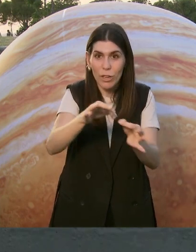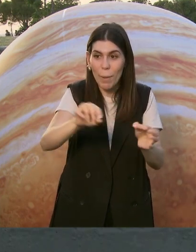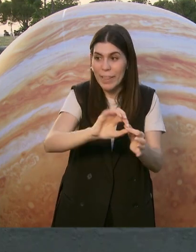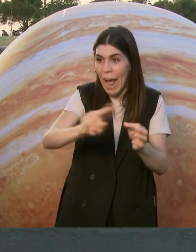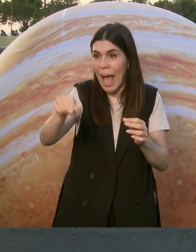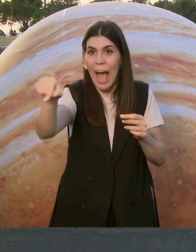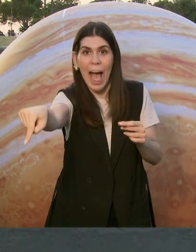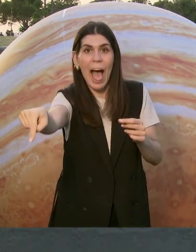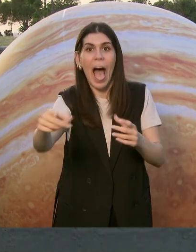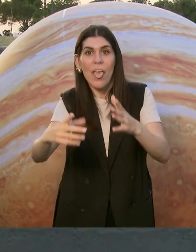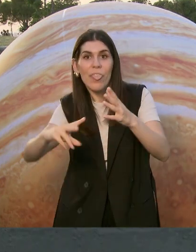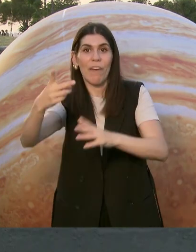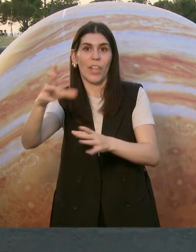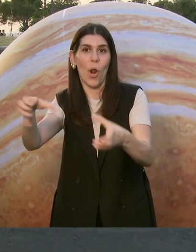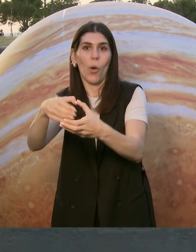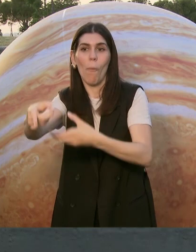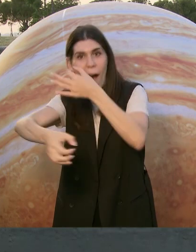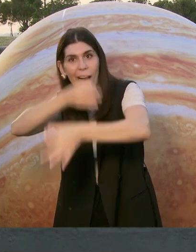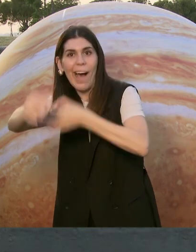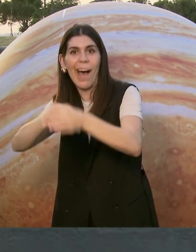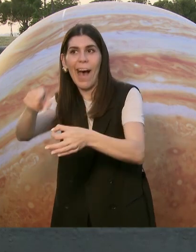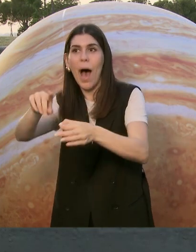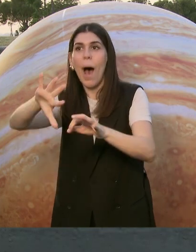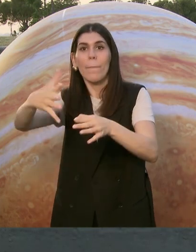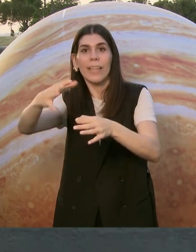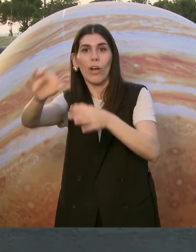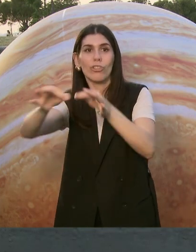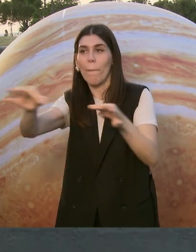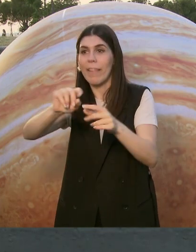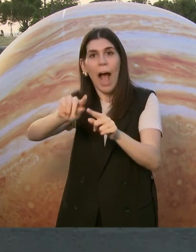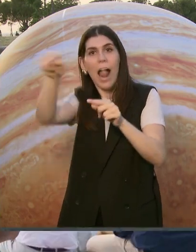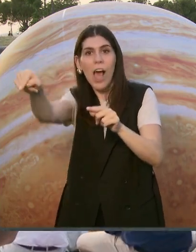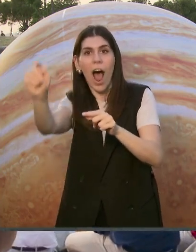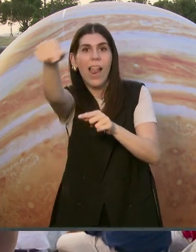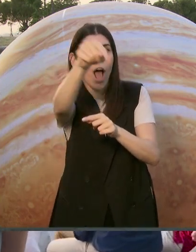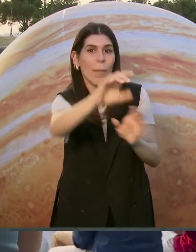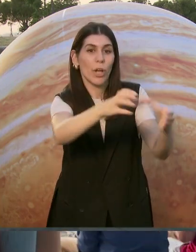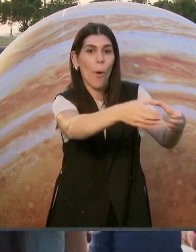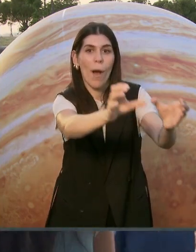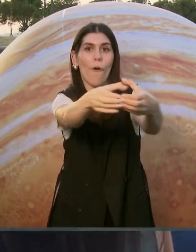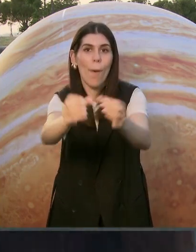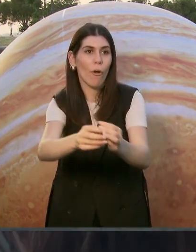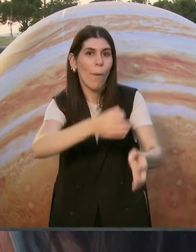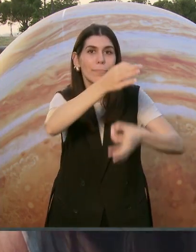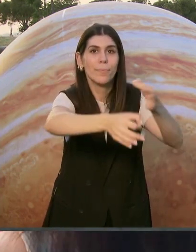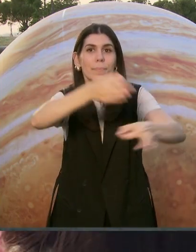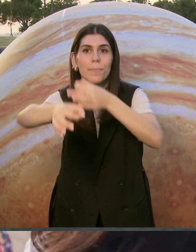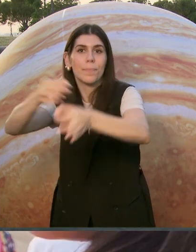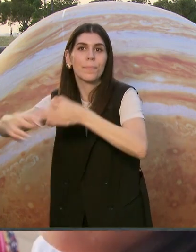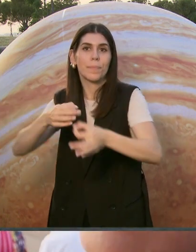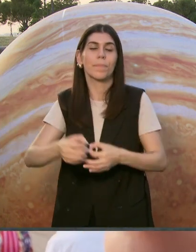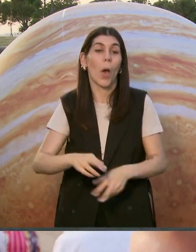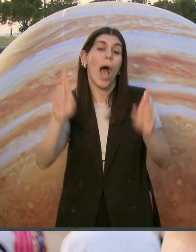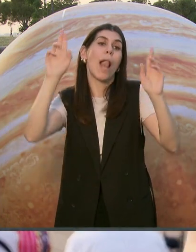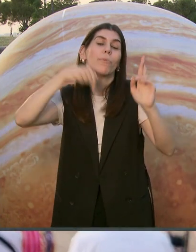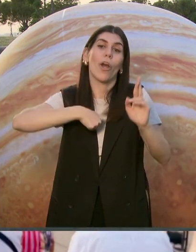κόμματος, άλλα 500 πιο πέρα μιλάει ο αρχηγός του τρίτου κόμματος και εδώ ελπίζω να μιλάει ο αρχηγός του τέταρτου